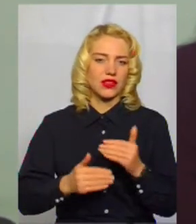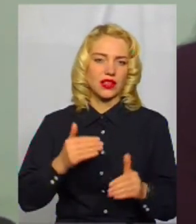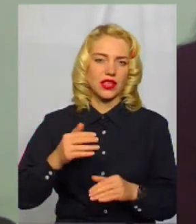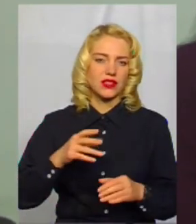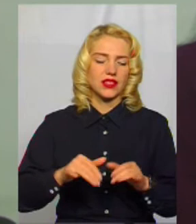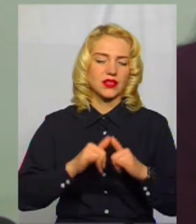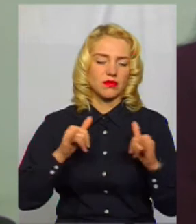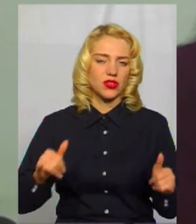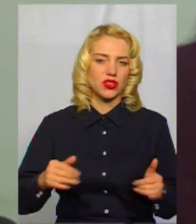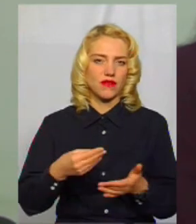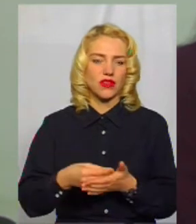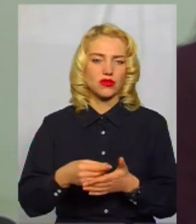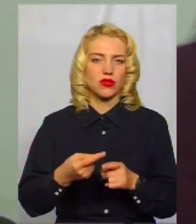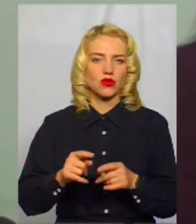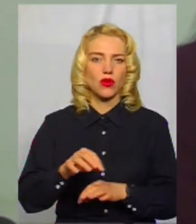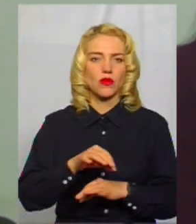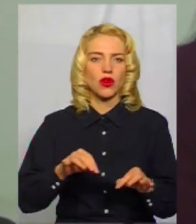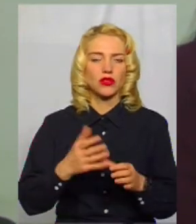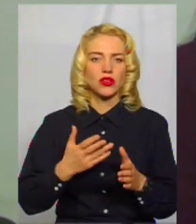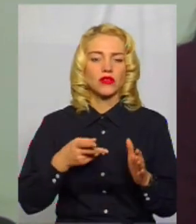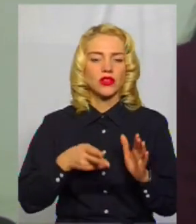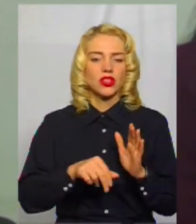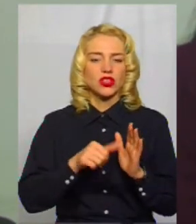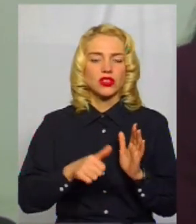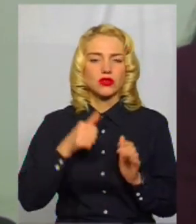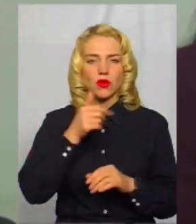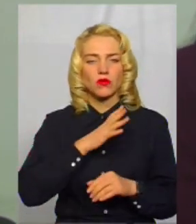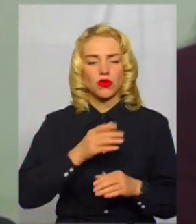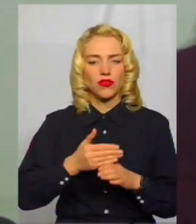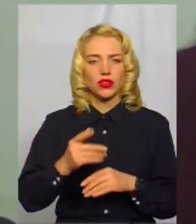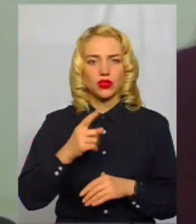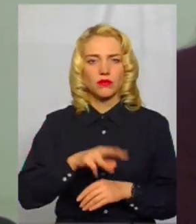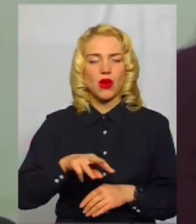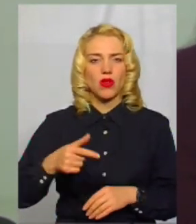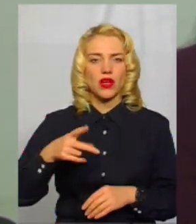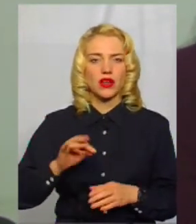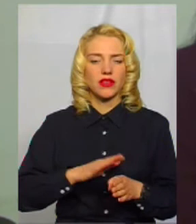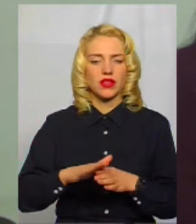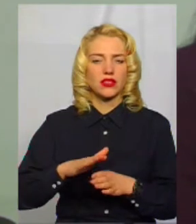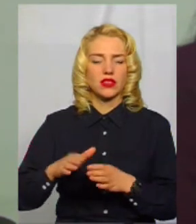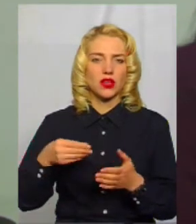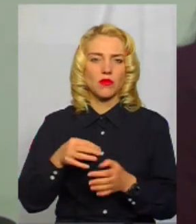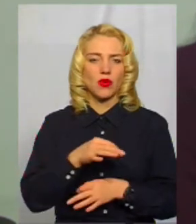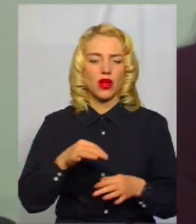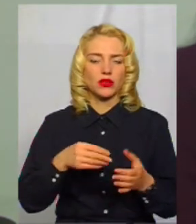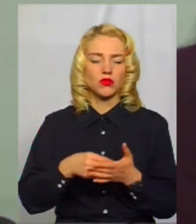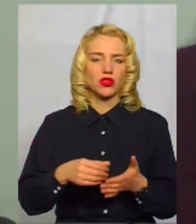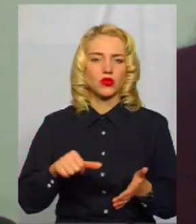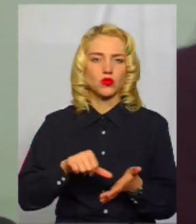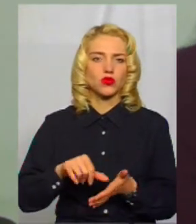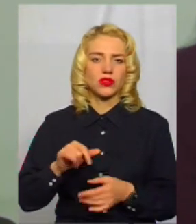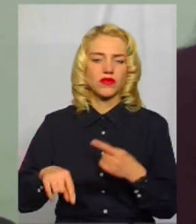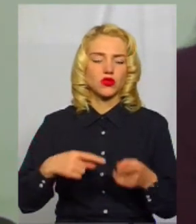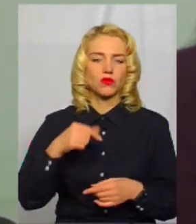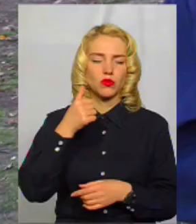даного проєкту. Якщо в 2017 році було виділено 1 мільйон гривень на реалізацію проєктів бюджету участі, то у наступному